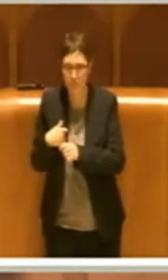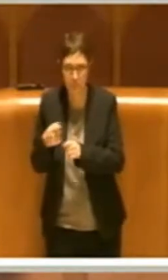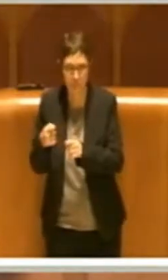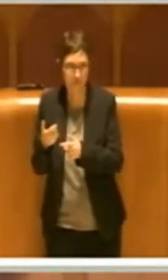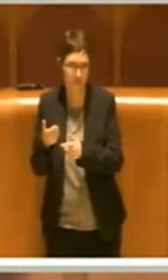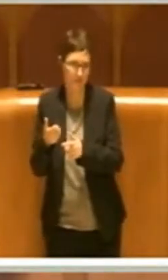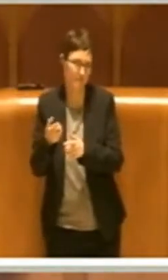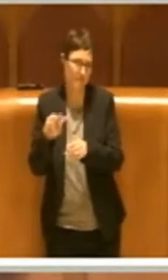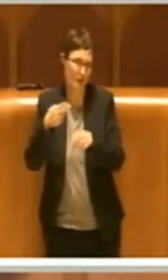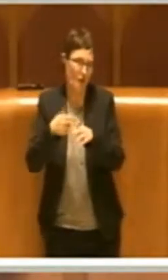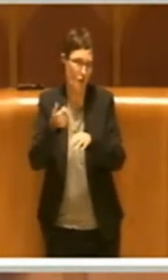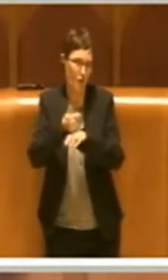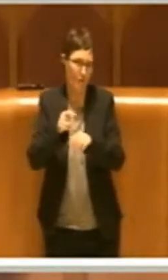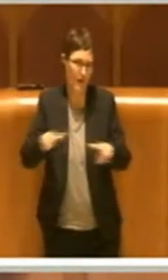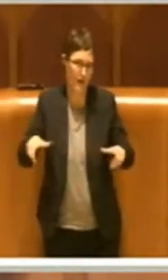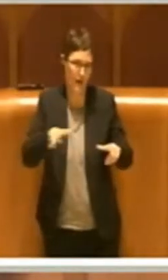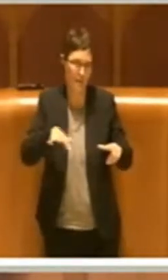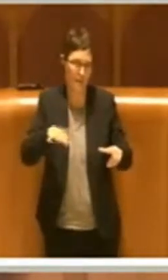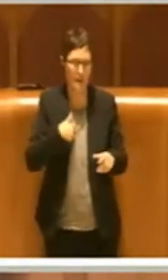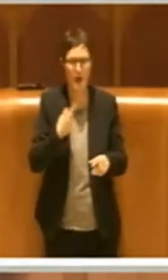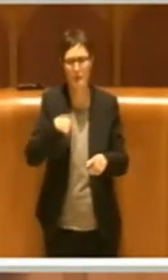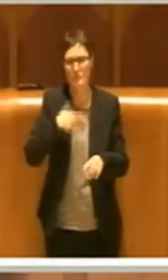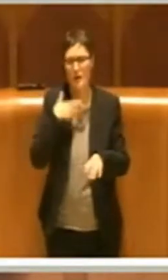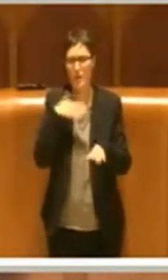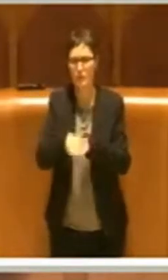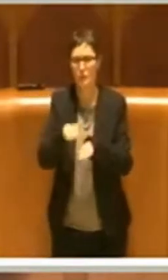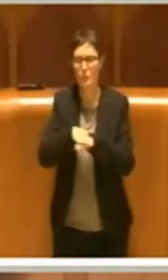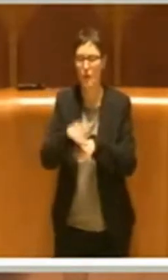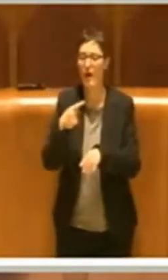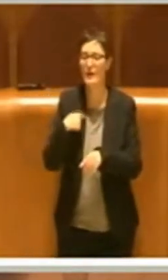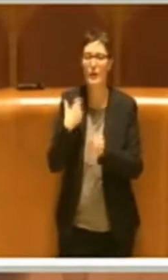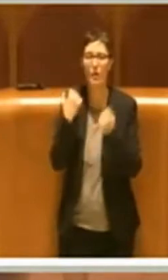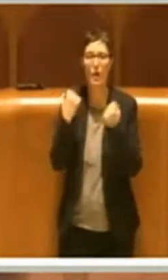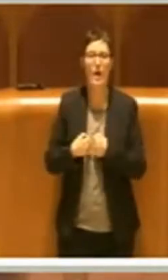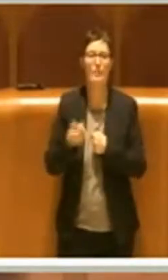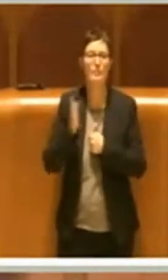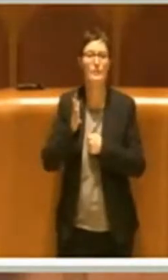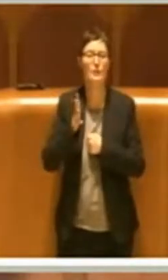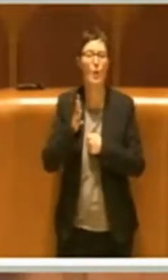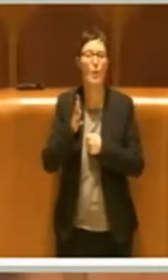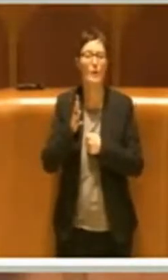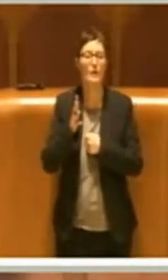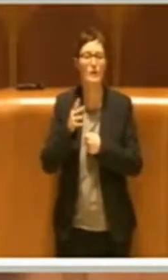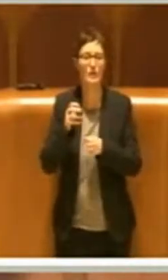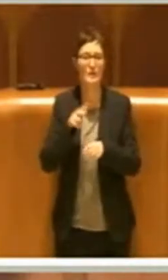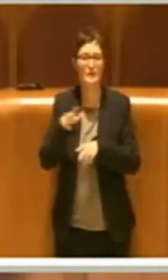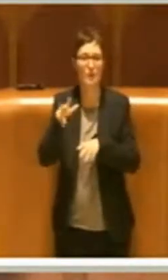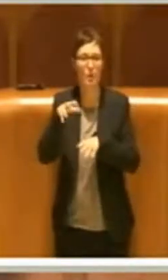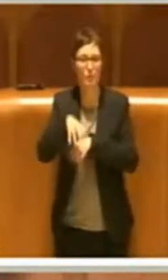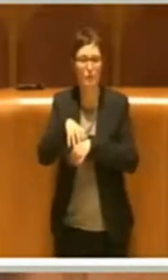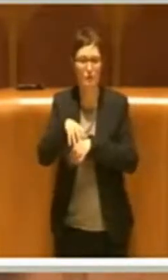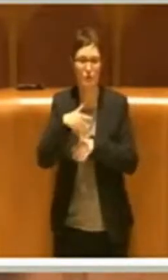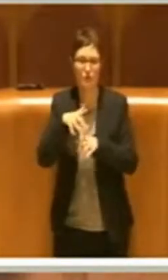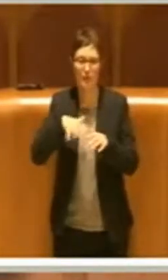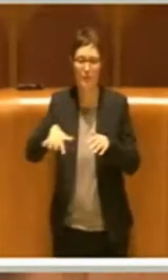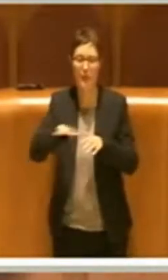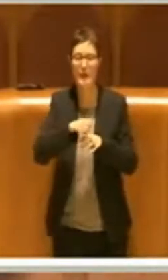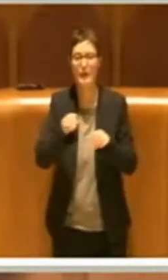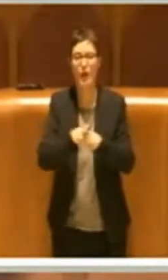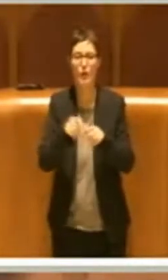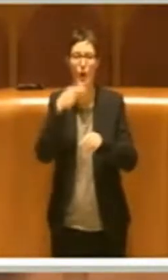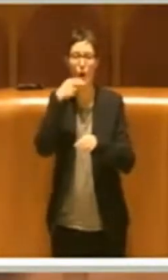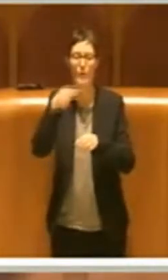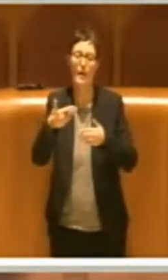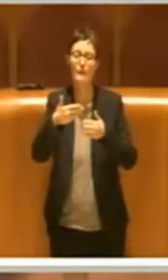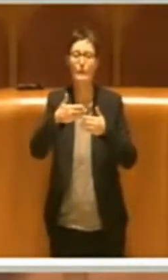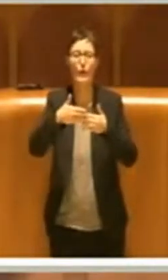Capitale e a cui siamo abituati. Io vengo dal quindicesimo municipio, un territorio di frontiera, se così si può